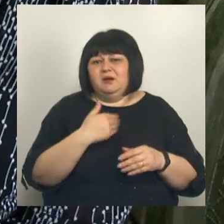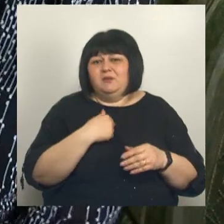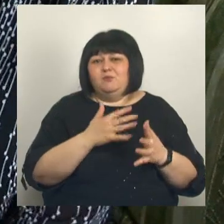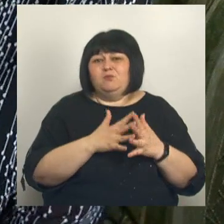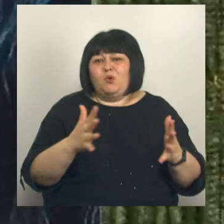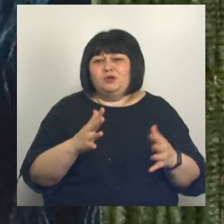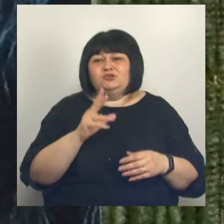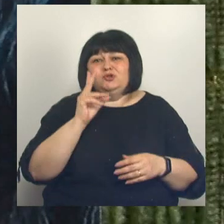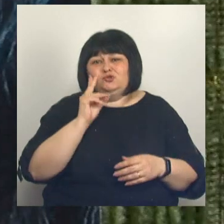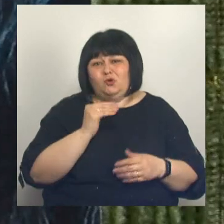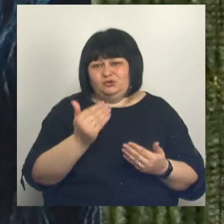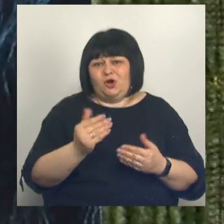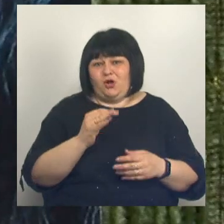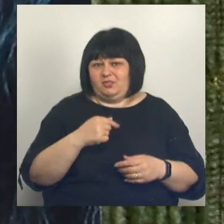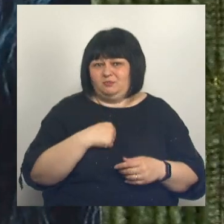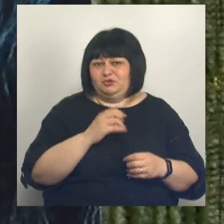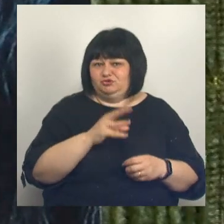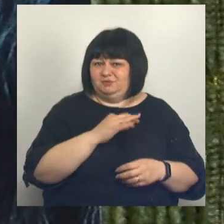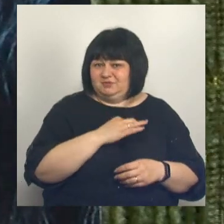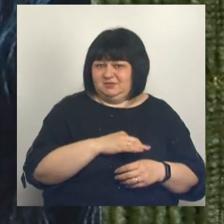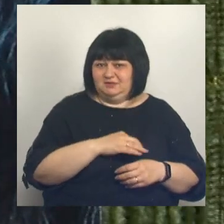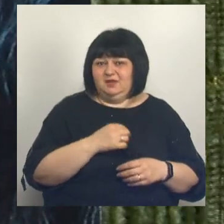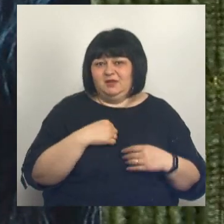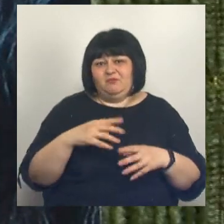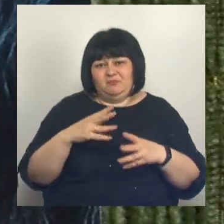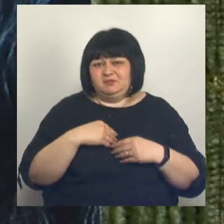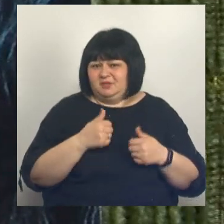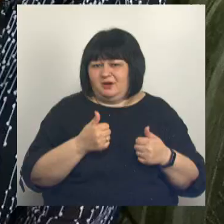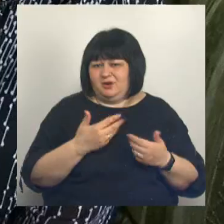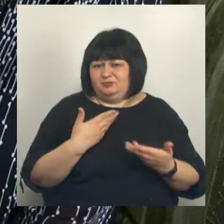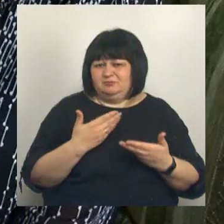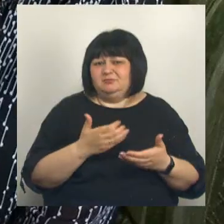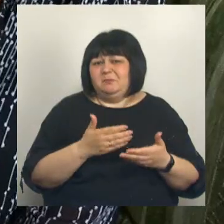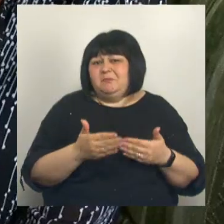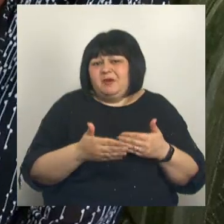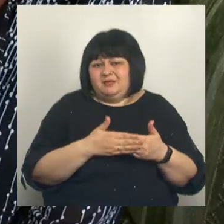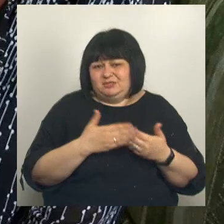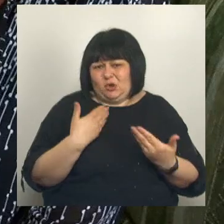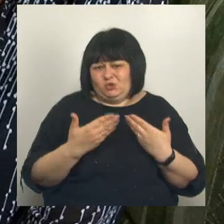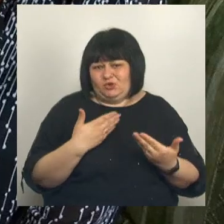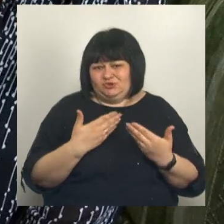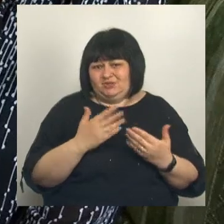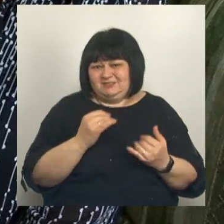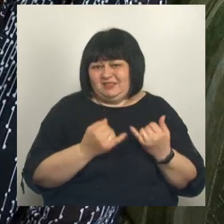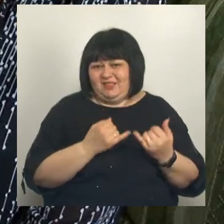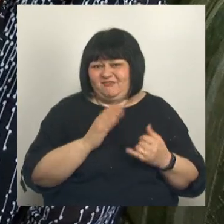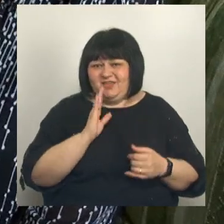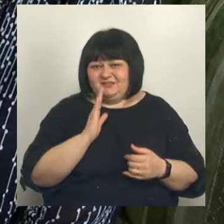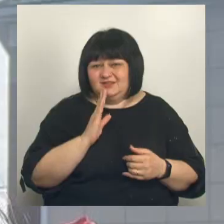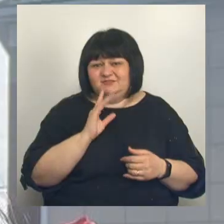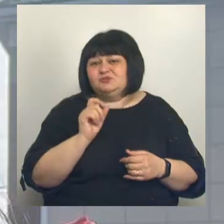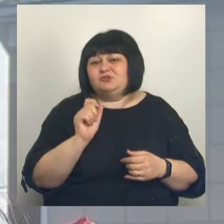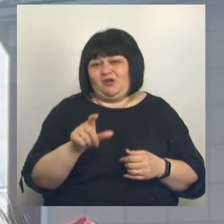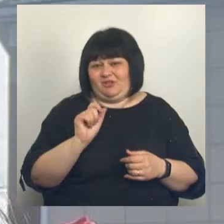больше дочь, Сергей сын. Мы вот с ней вообще, ну, близкие отношения у нас. У меня невестка прям